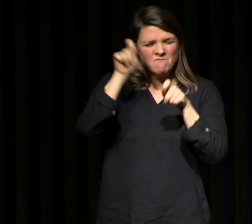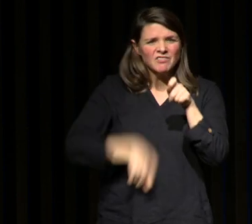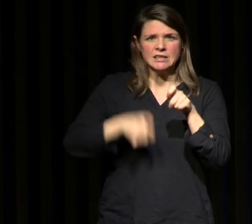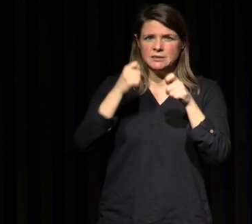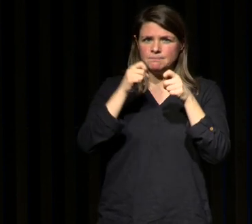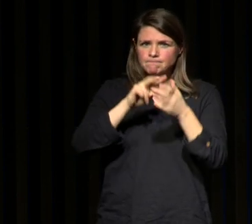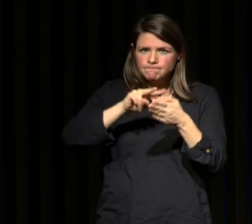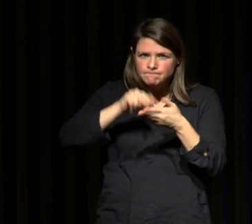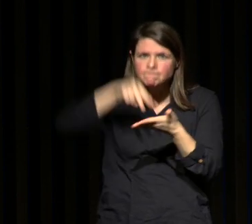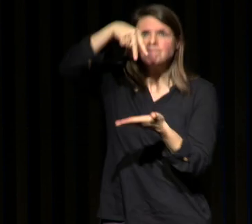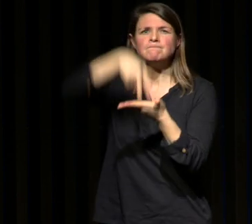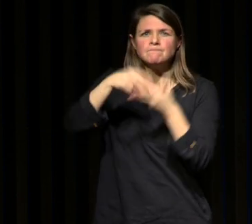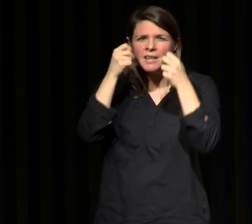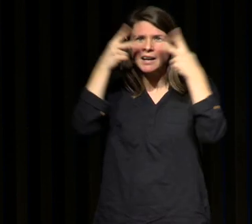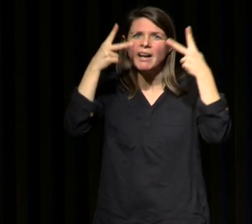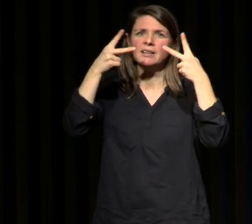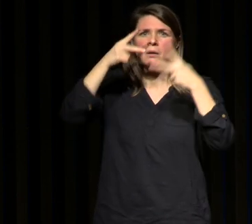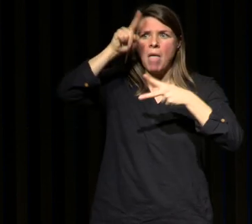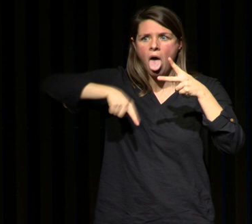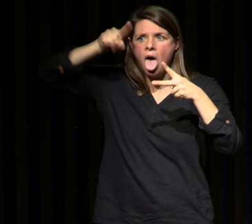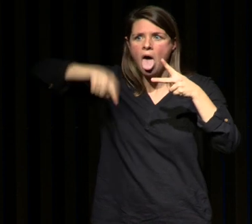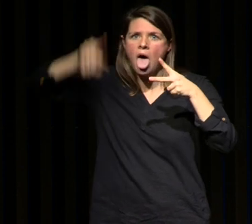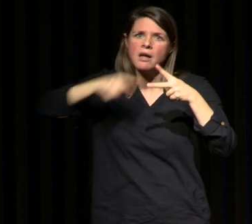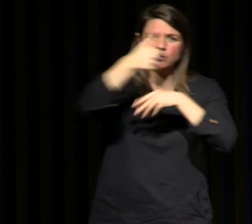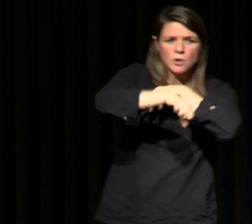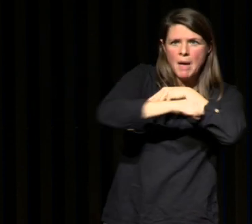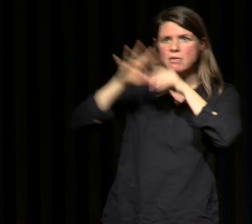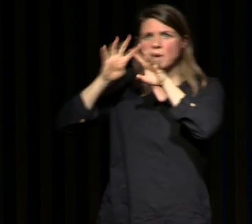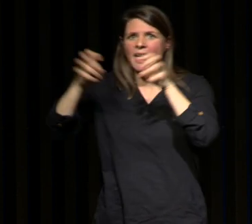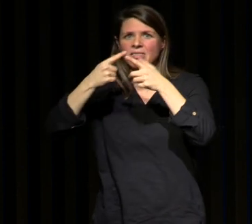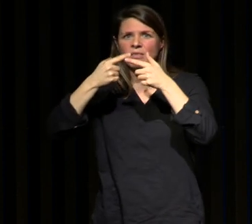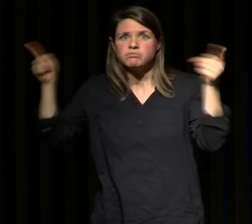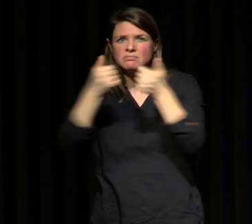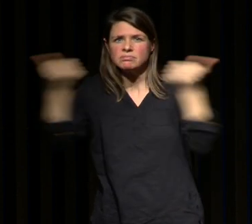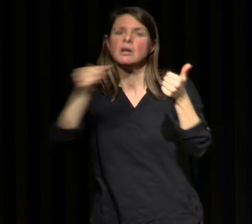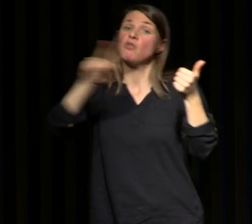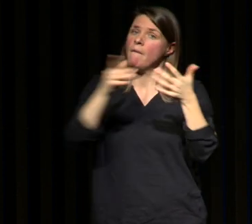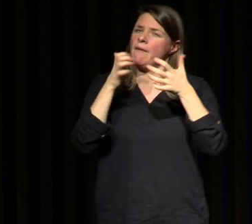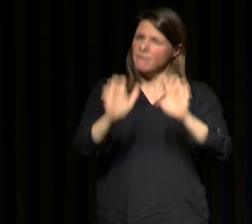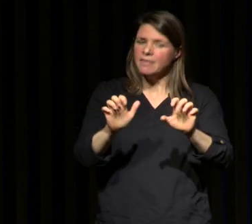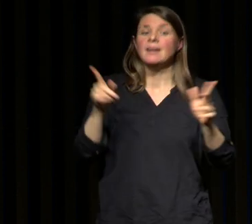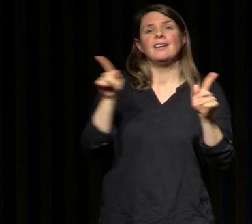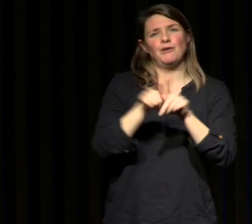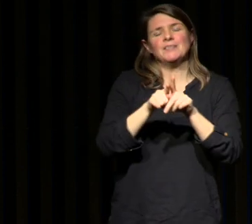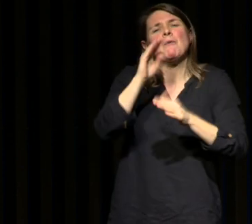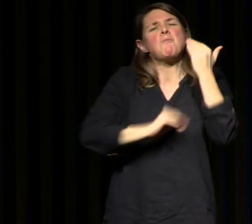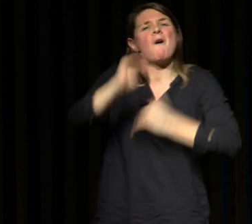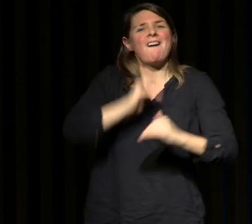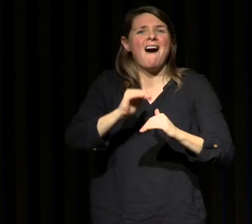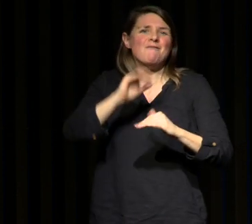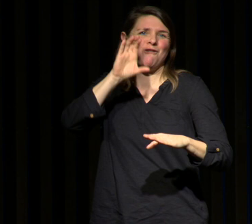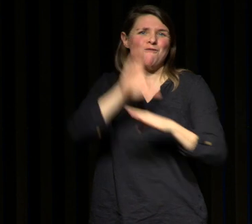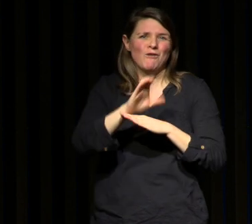lever pas trop variable entre la semaine et le week-end c'est grâce au programme anti-fatigue et je vais vous expliquer comment